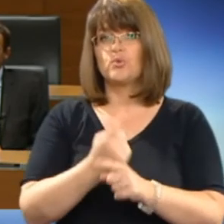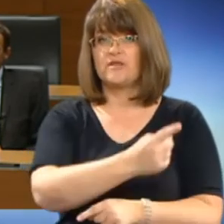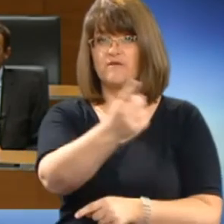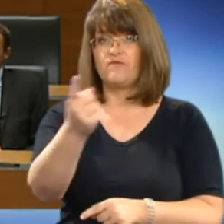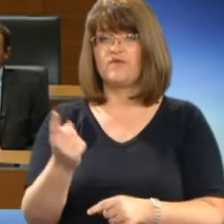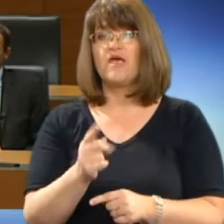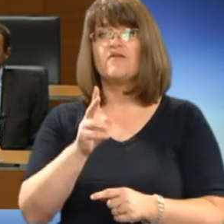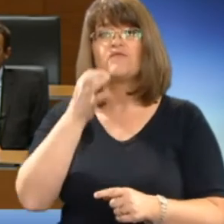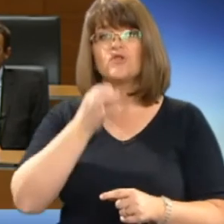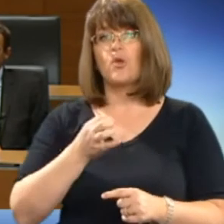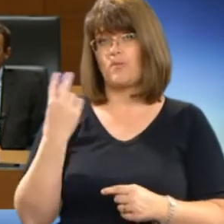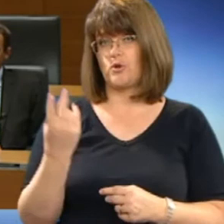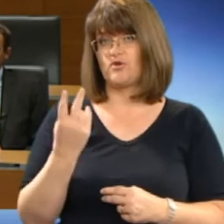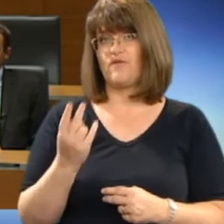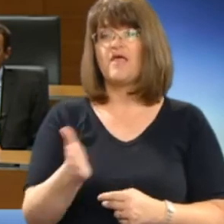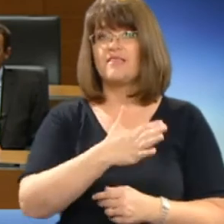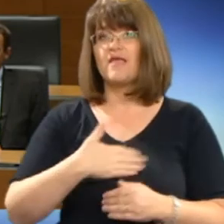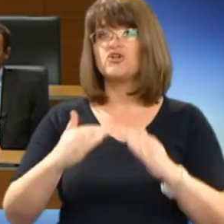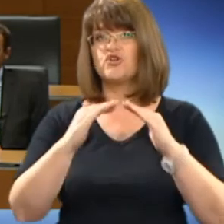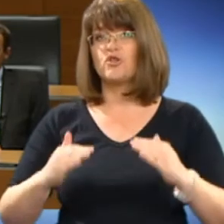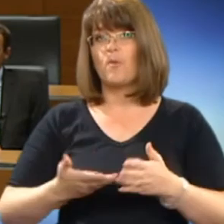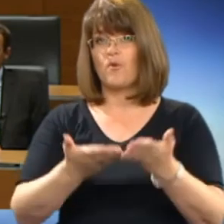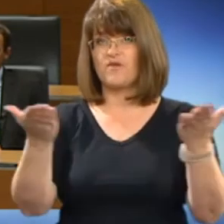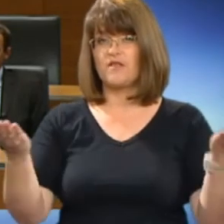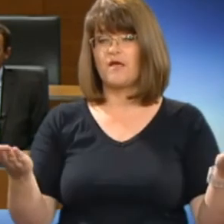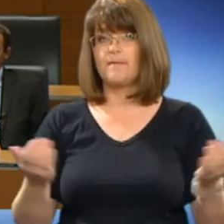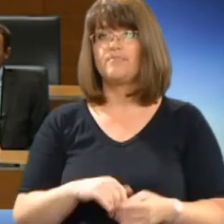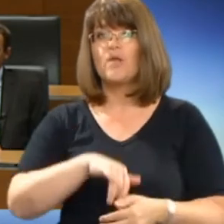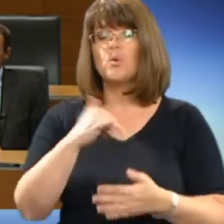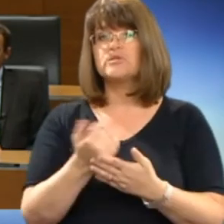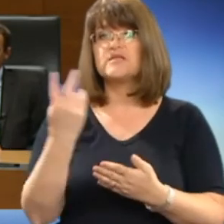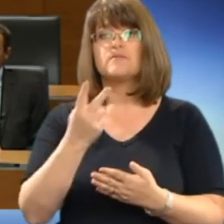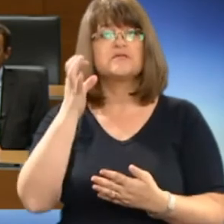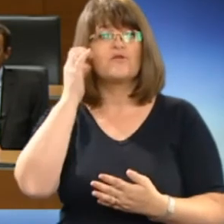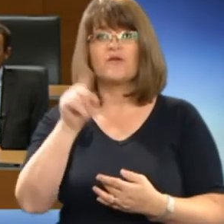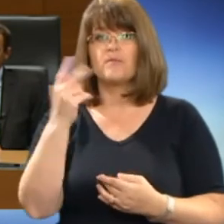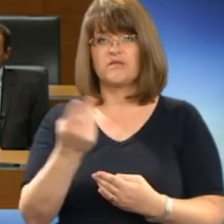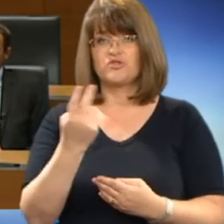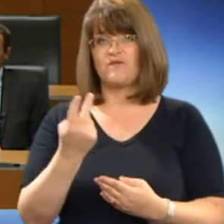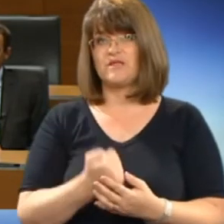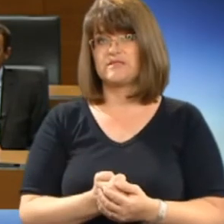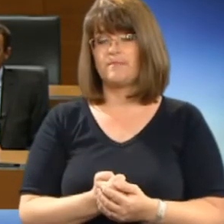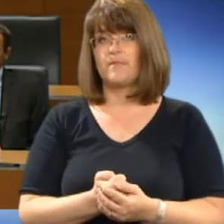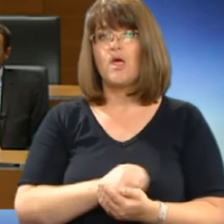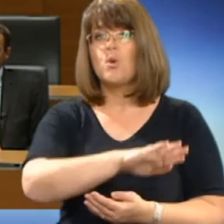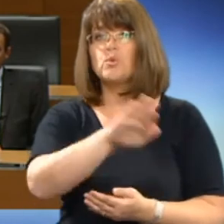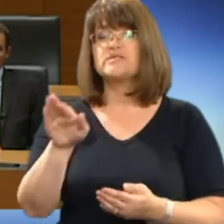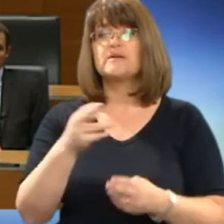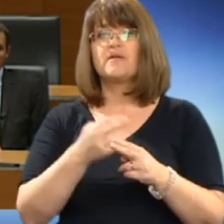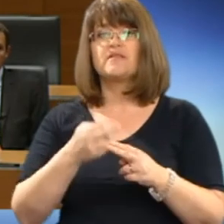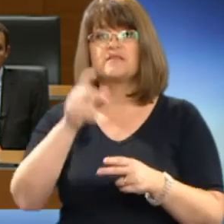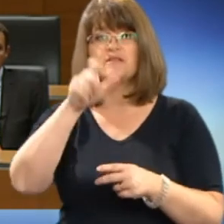v dobro Slovenije, naše domovine. Vsem Slovenkam in Slovencem, vsem